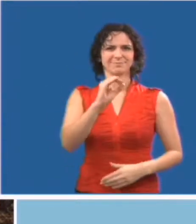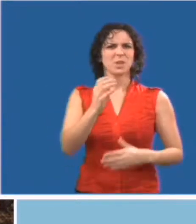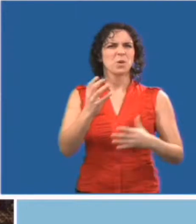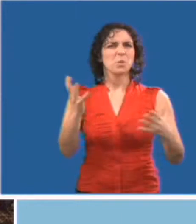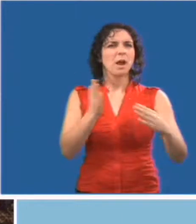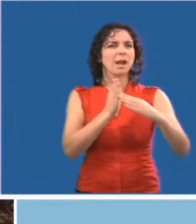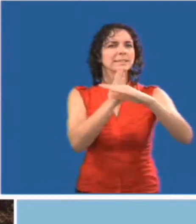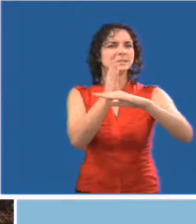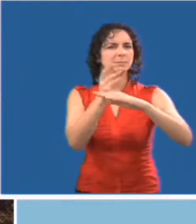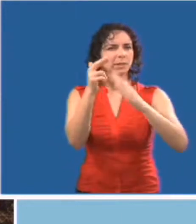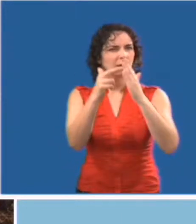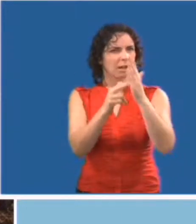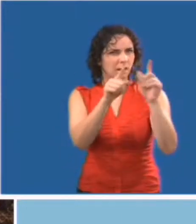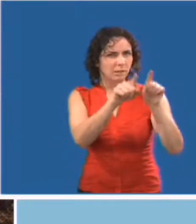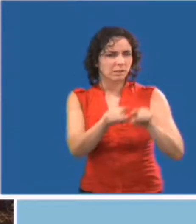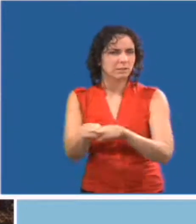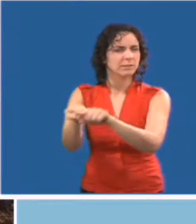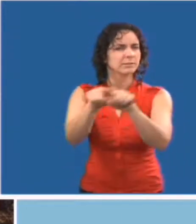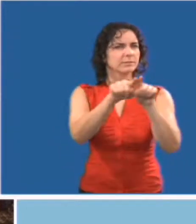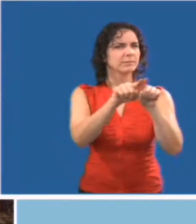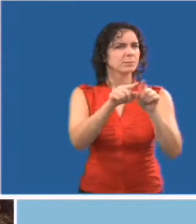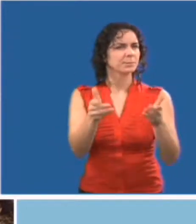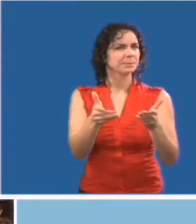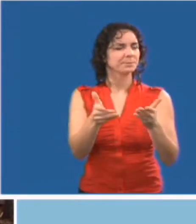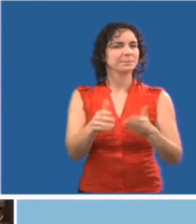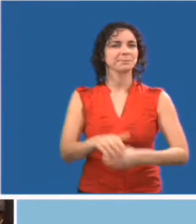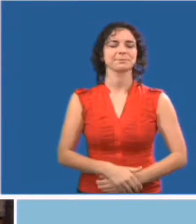services à la clientèle dans les écoles de l'Ontario.